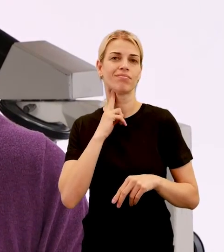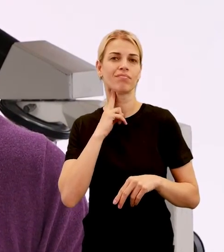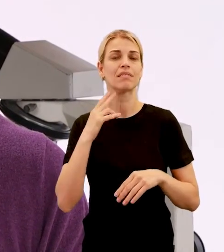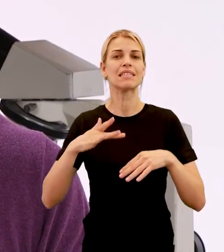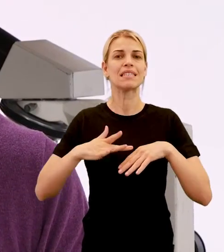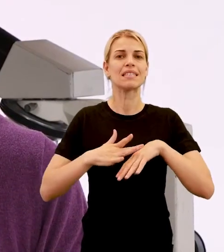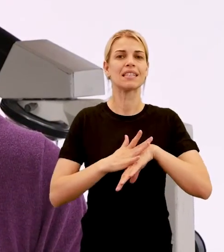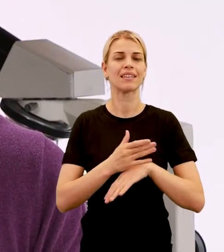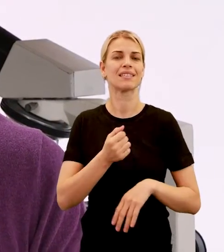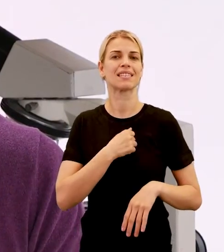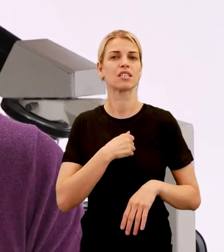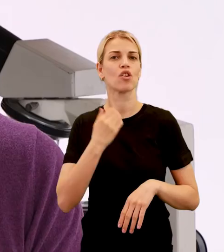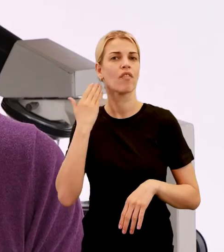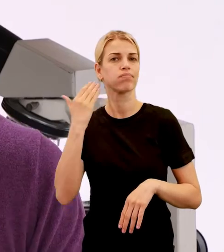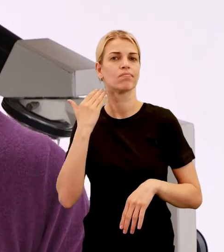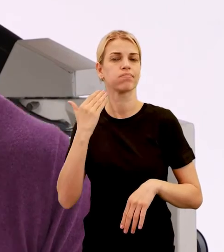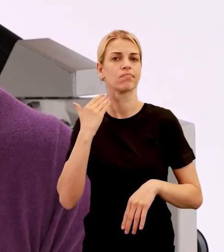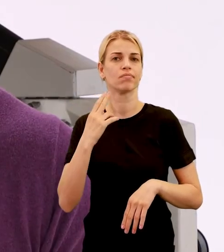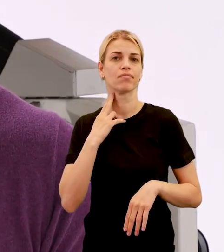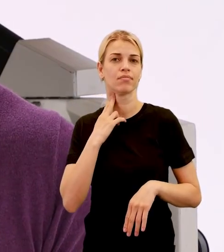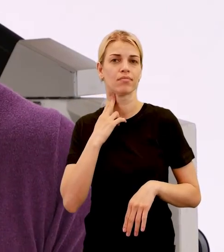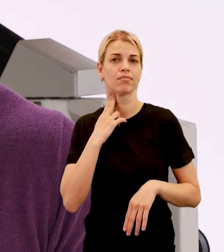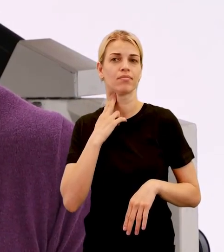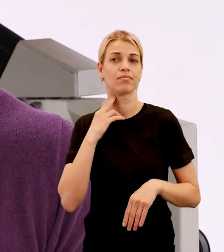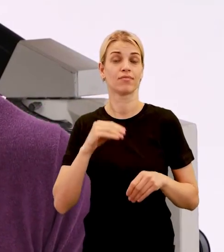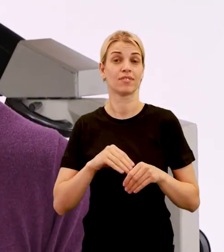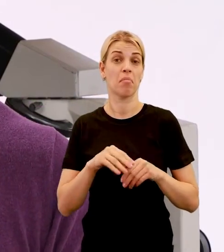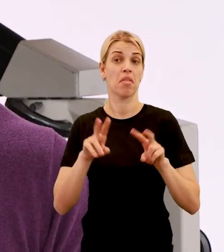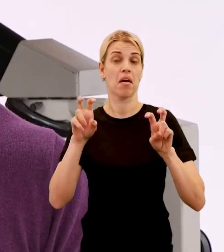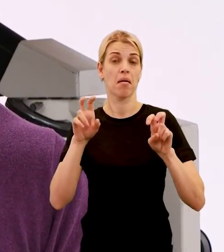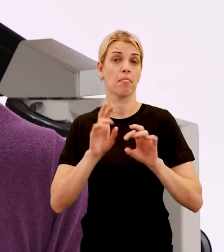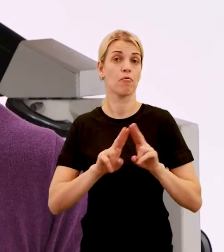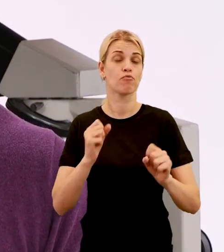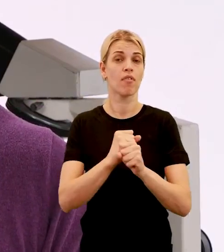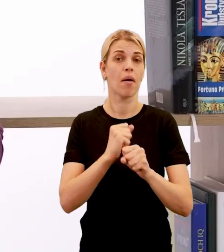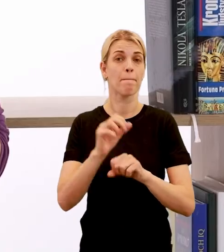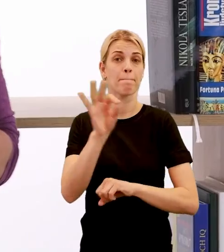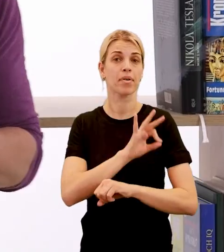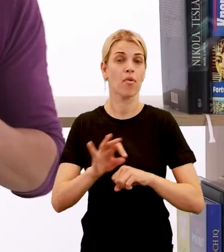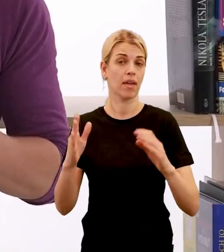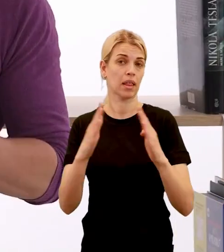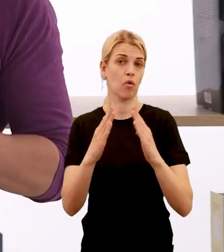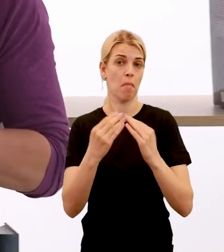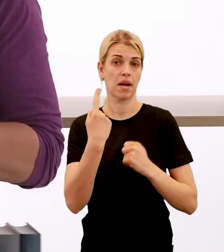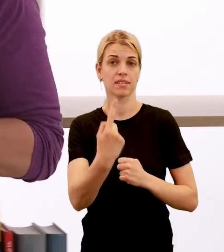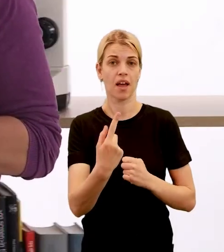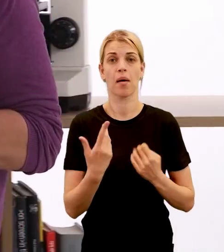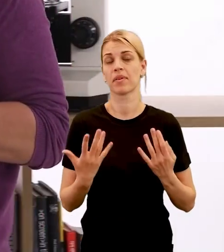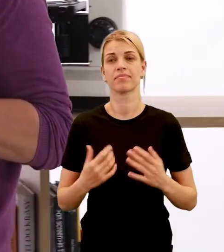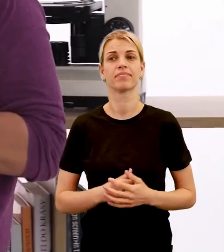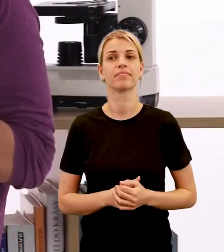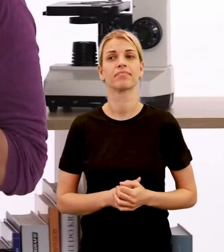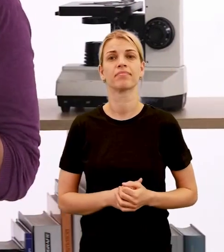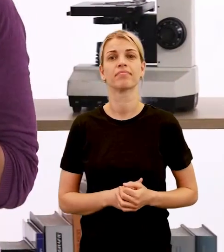taký menší námed na projekt, ktorý si môžete doma v kľude sami vytvoriť. Stačí si zmerať